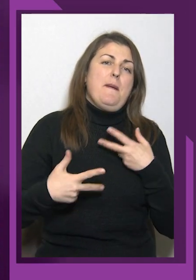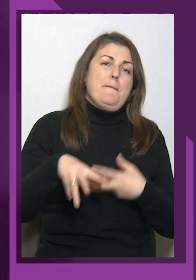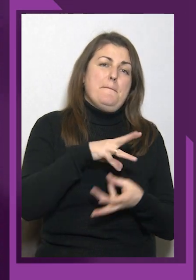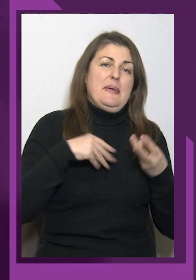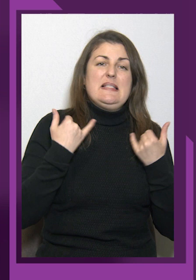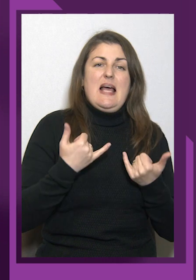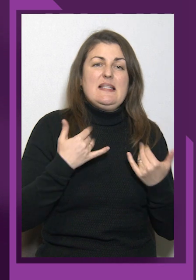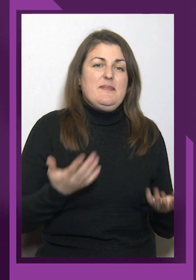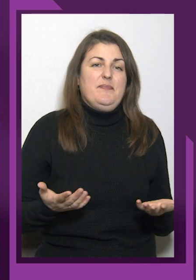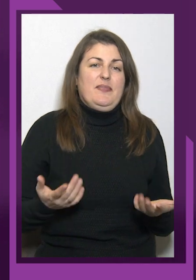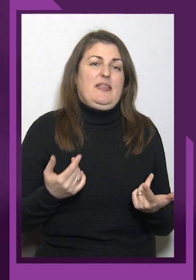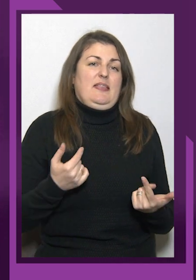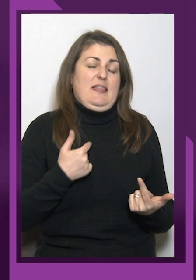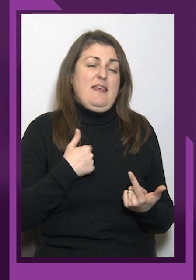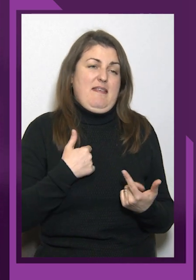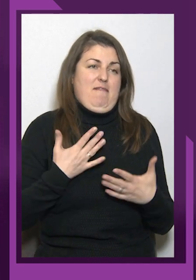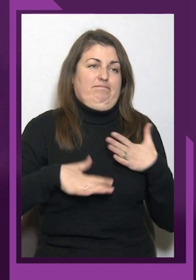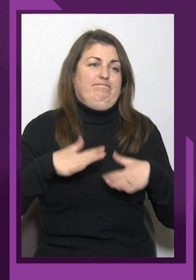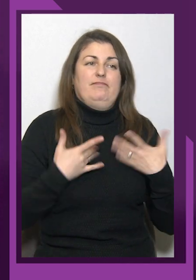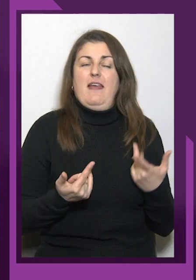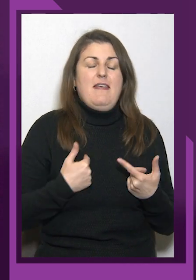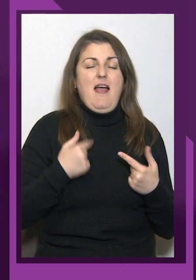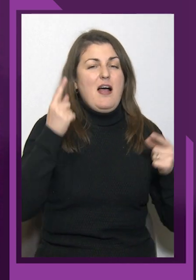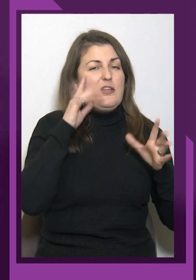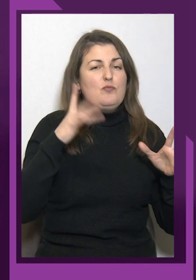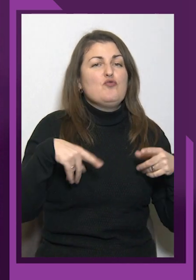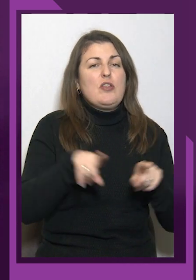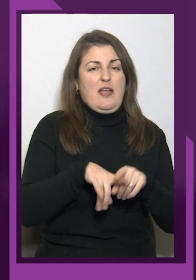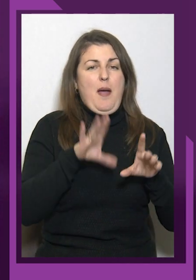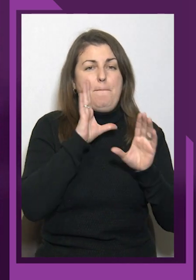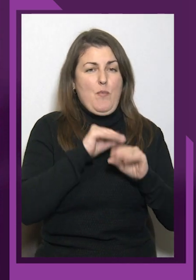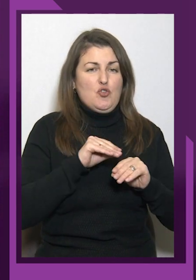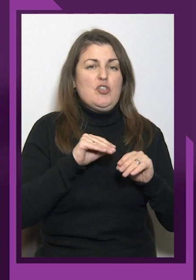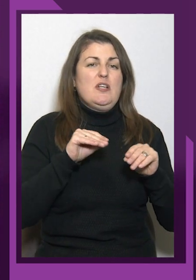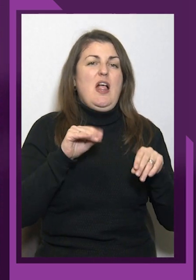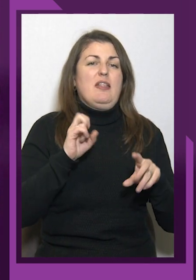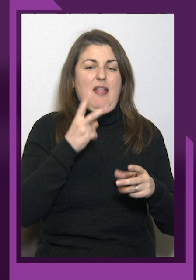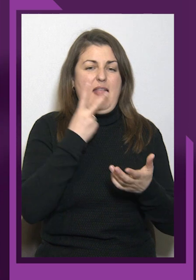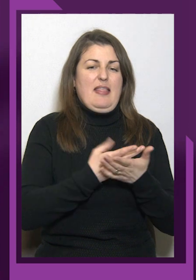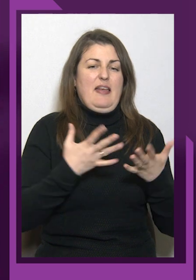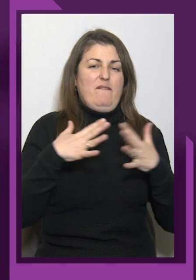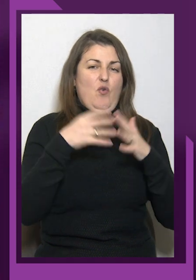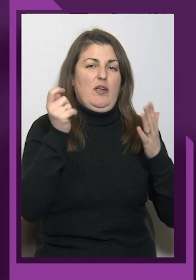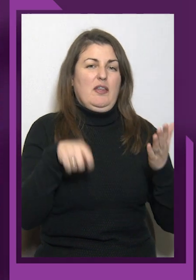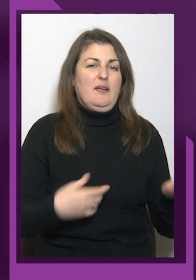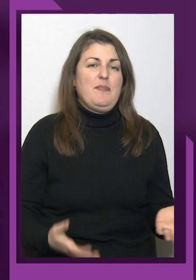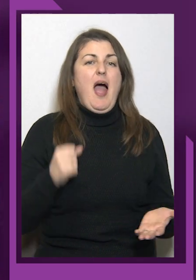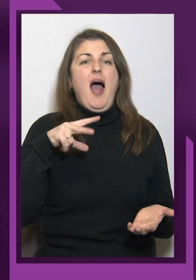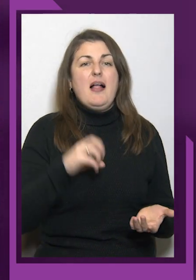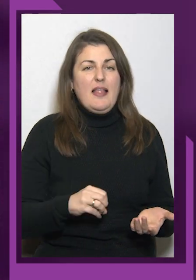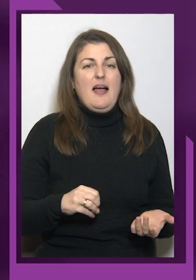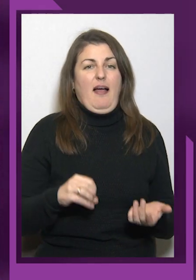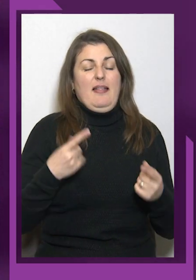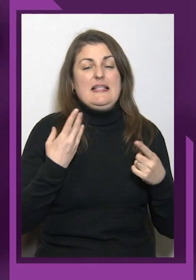що таке можливо на тлі війни. Але це так і є. Грузія нас зустріла